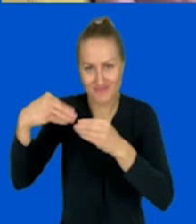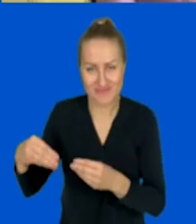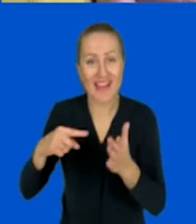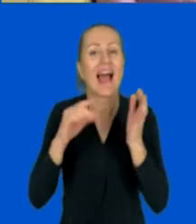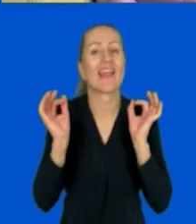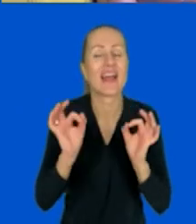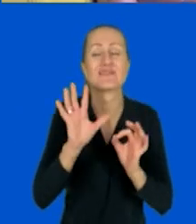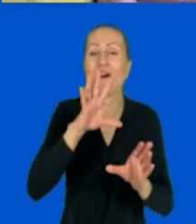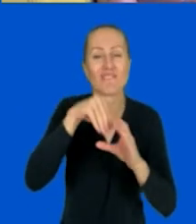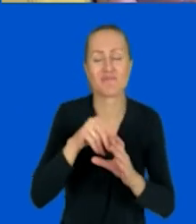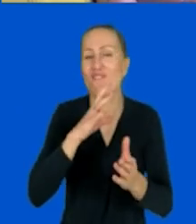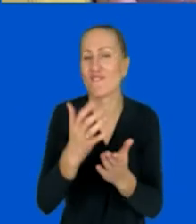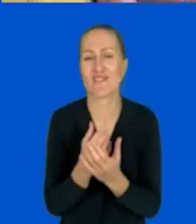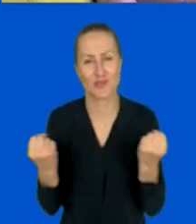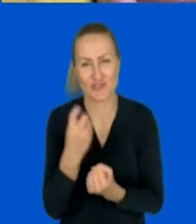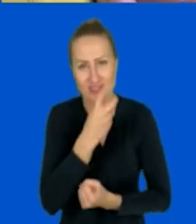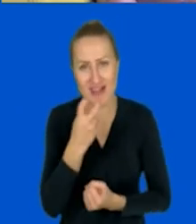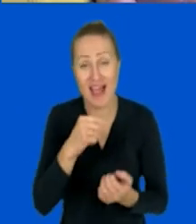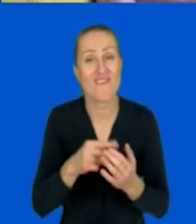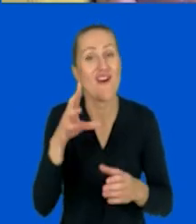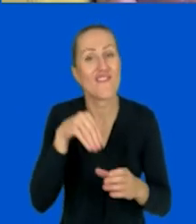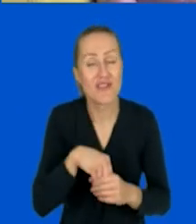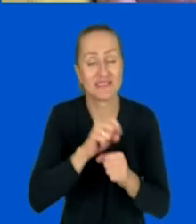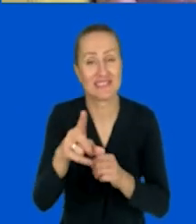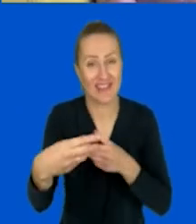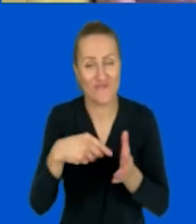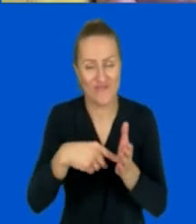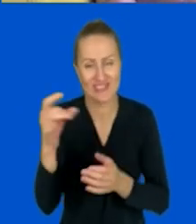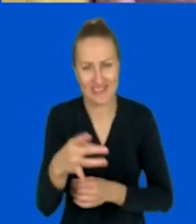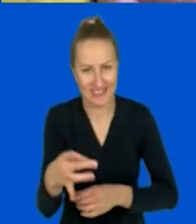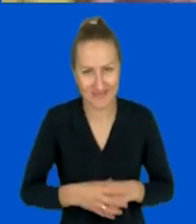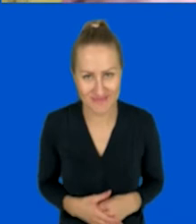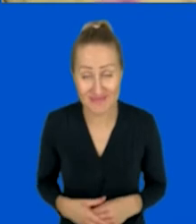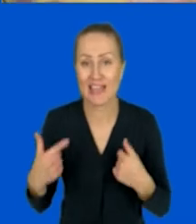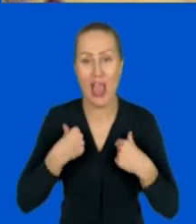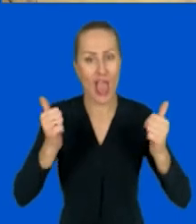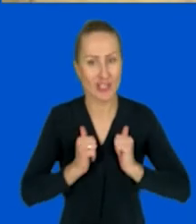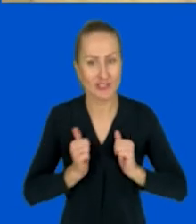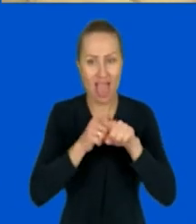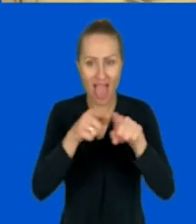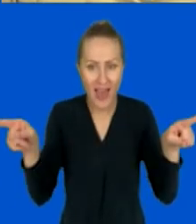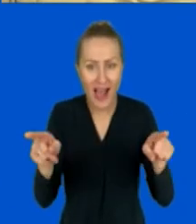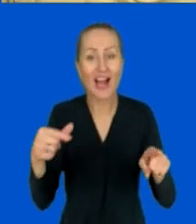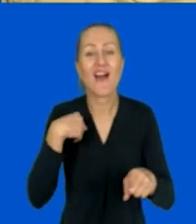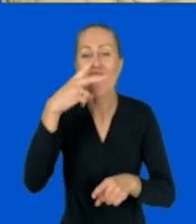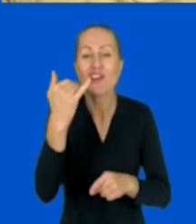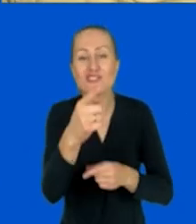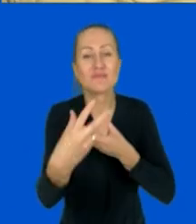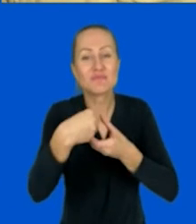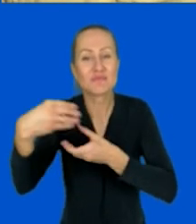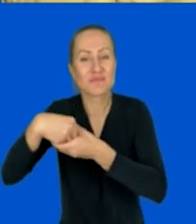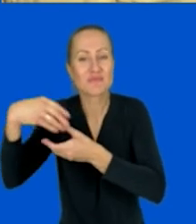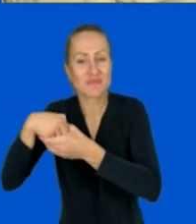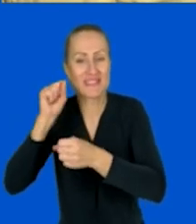funkcjonalności. Jedną z tych funkcjonalności jest właśnie ta gra. I słuchajcie, czekam na Was, bo widzę, że jeszcze dołączajcie i dołączacie,